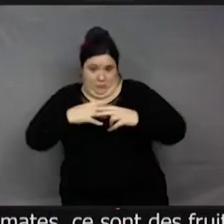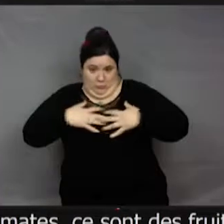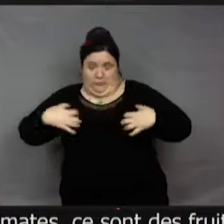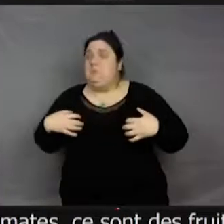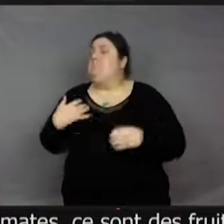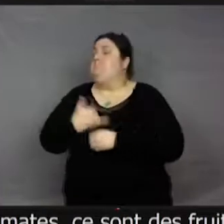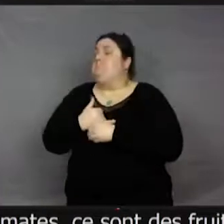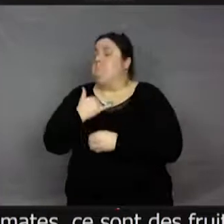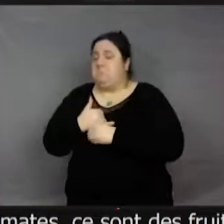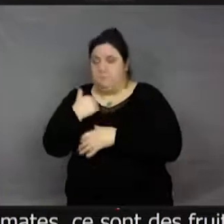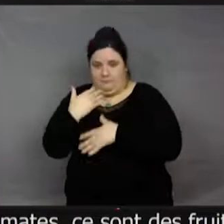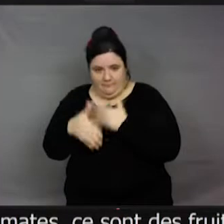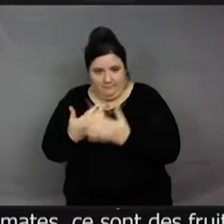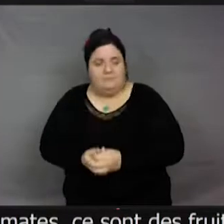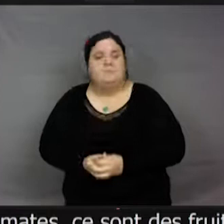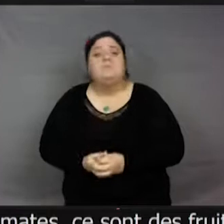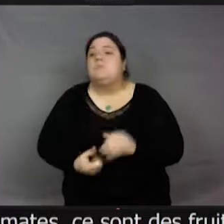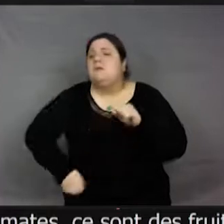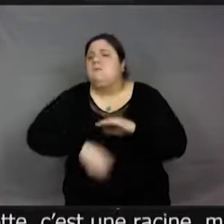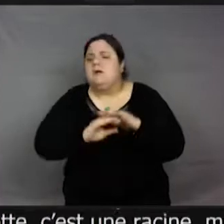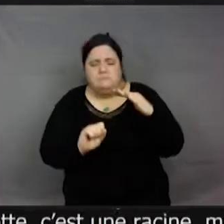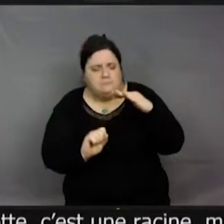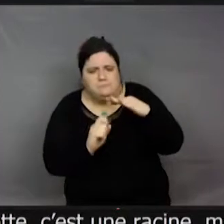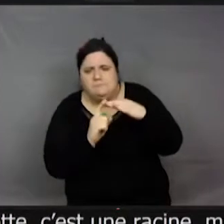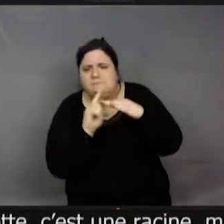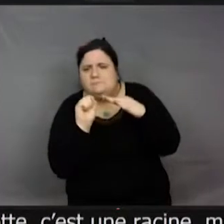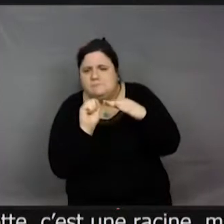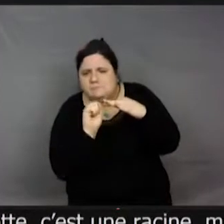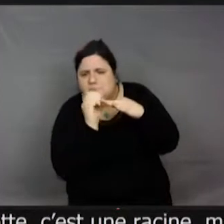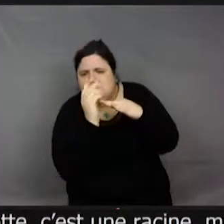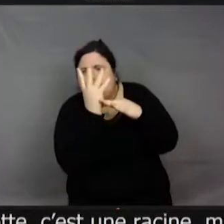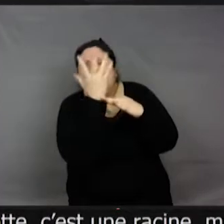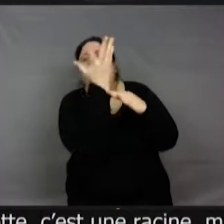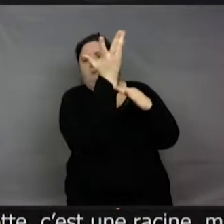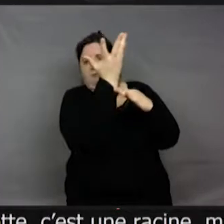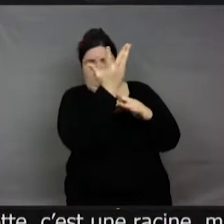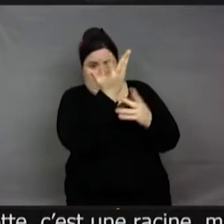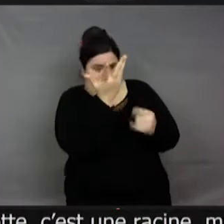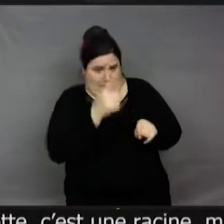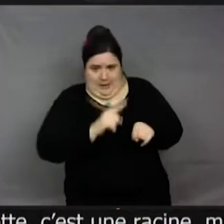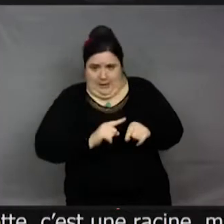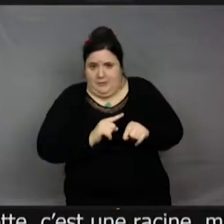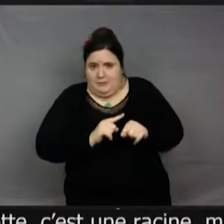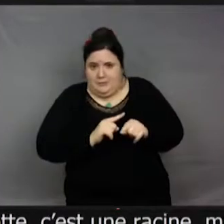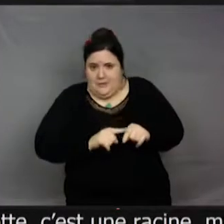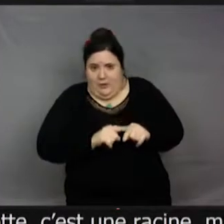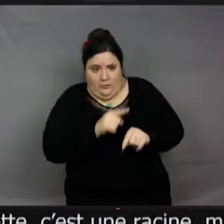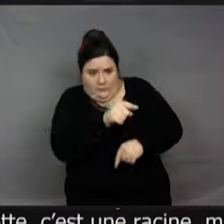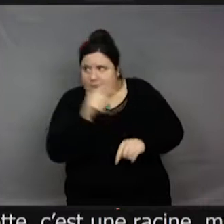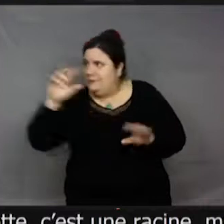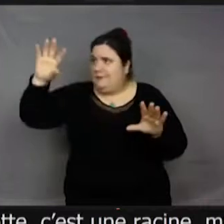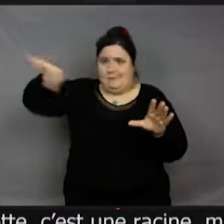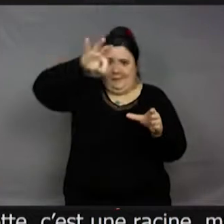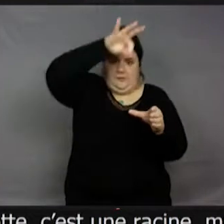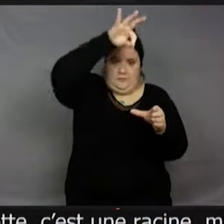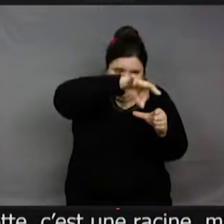c'est à ce moment-là que les insectes vont être pollinisés, même si la carotte en elle-même, ce n pas une fleur. Donc quand on parle de fruits, on parle d'une quantité incroyable